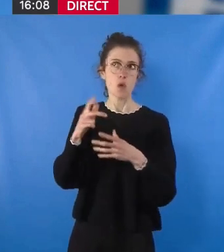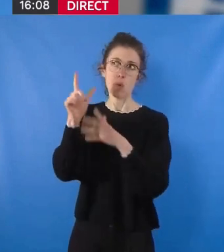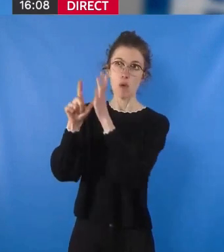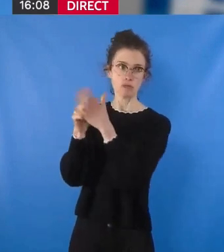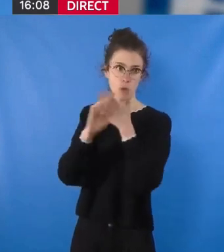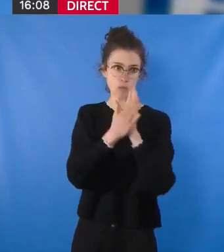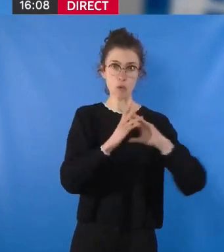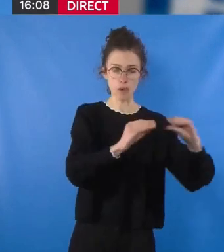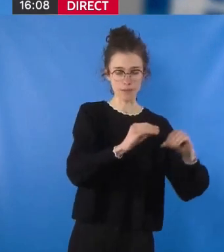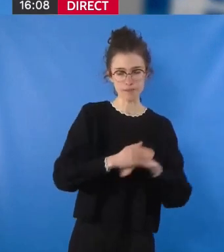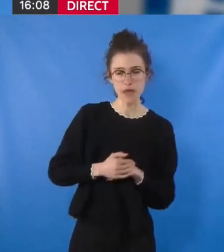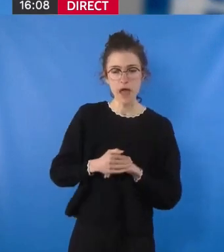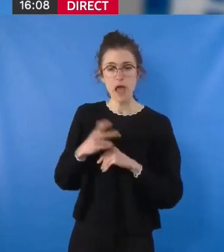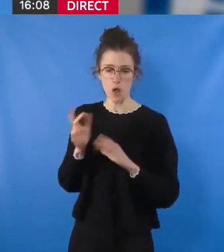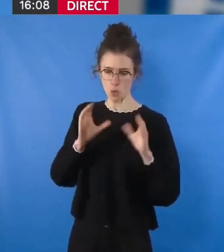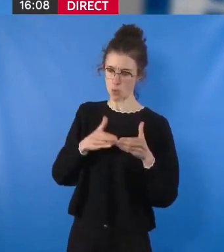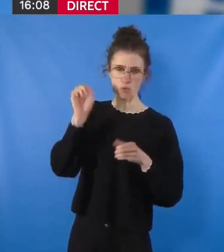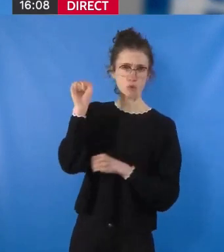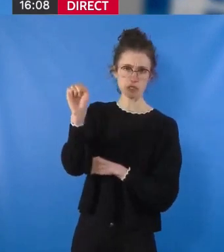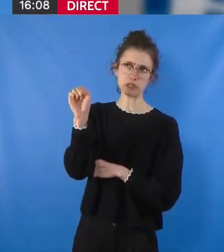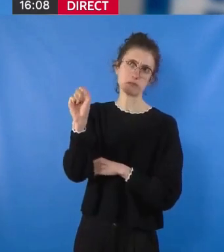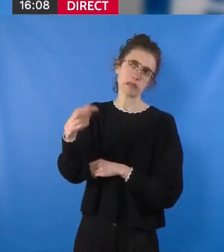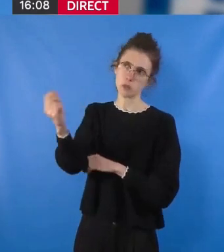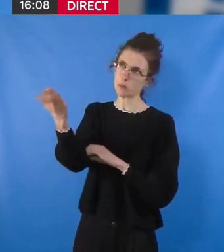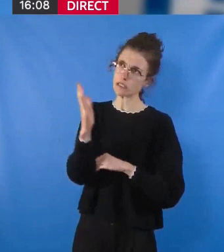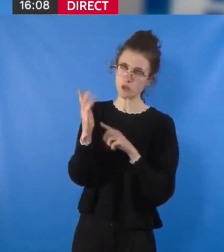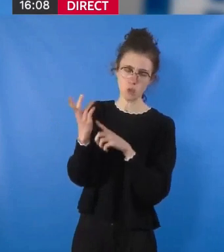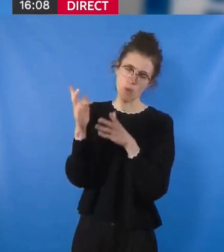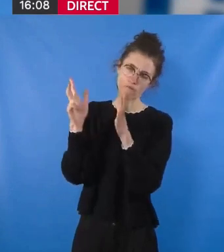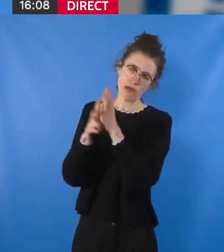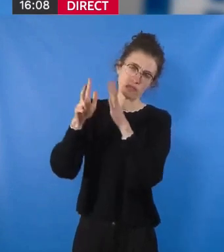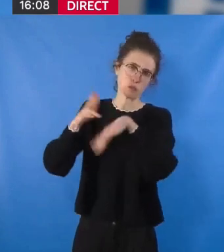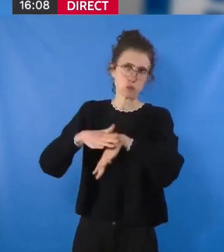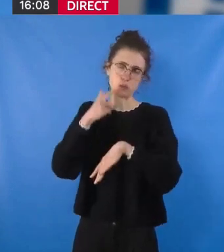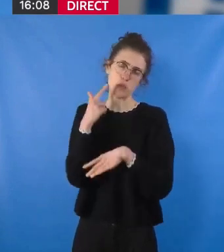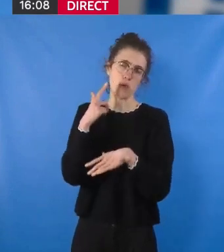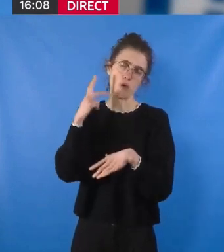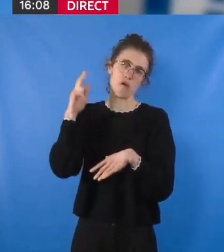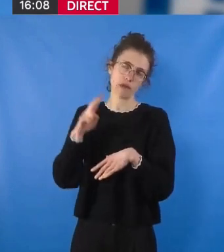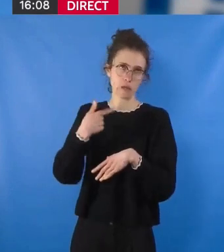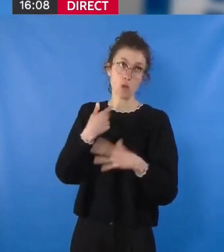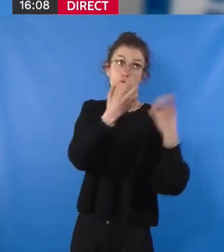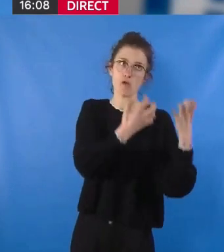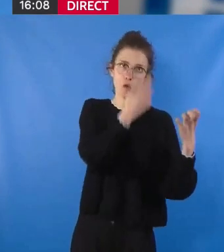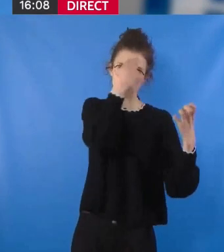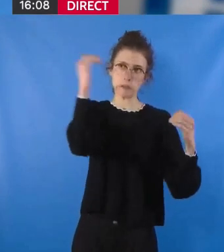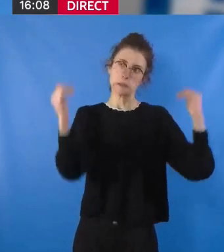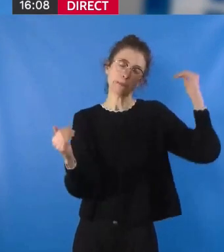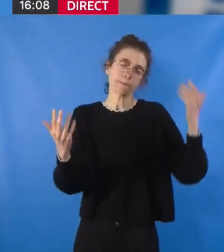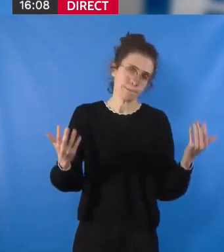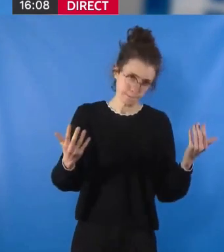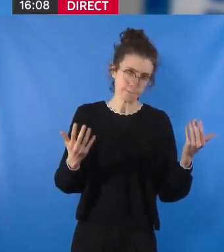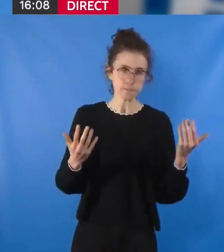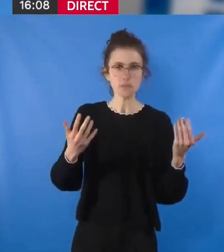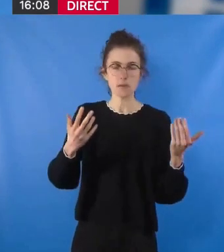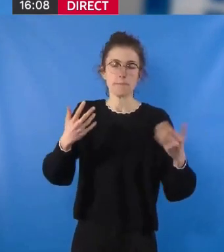délibération, bien qu'elle soit très loin de répondre à nos attentes. Nous espérons que des actions concrètes suivront, afin de ne pas laisser les